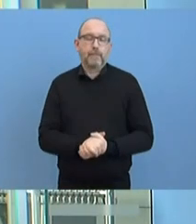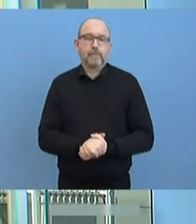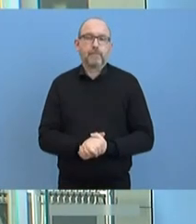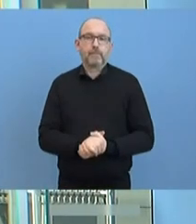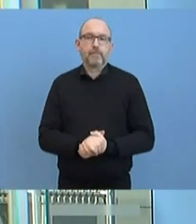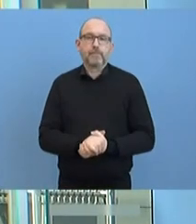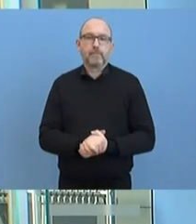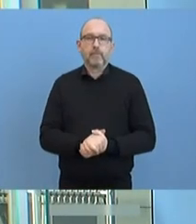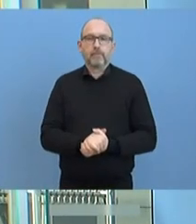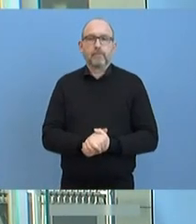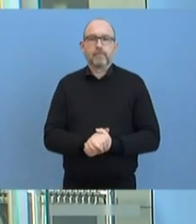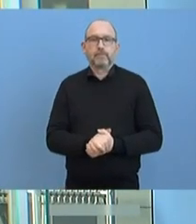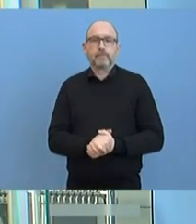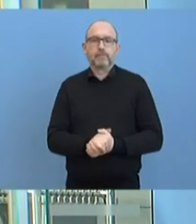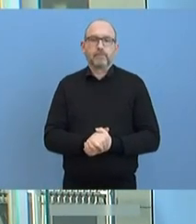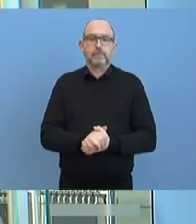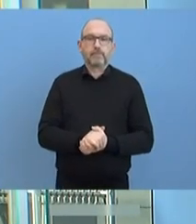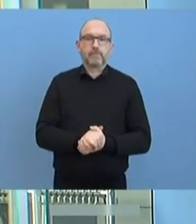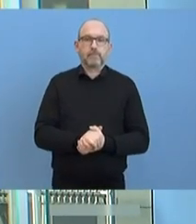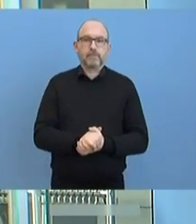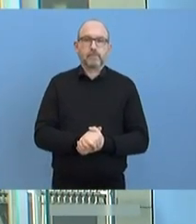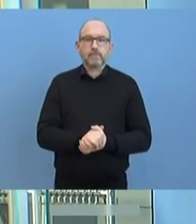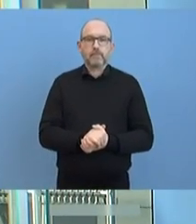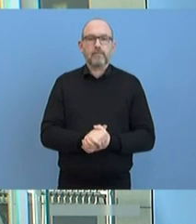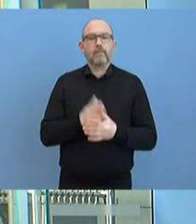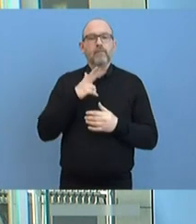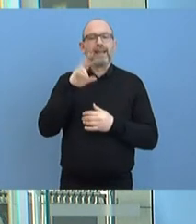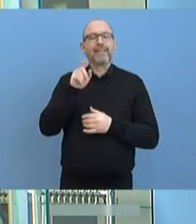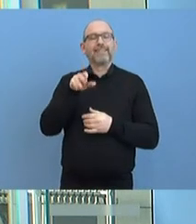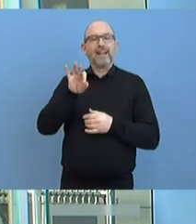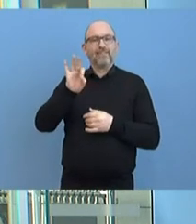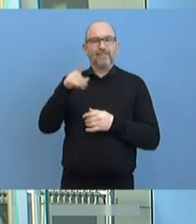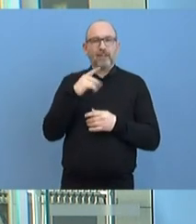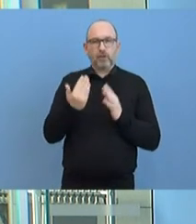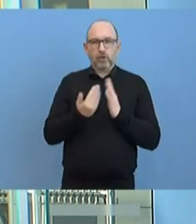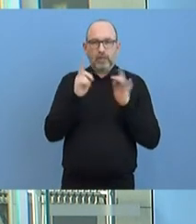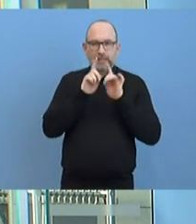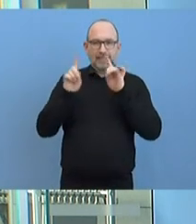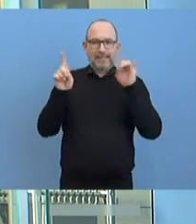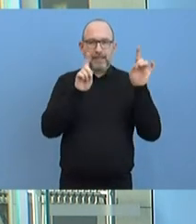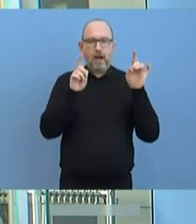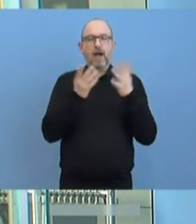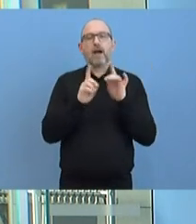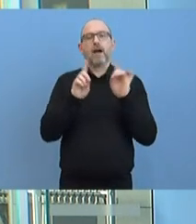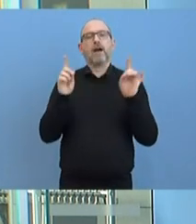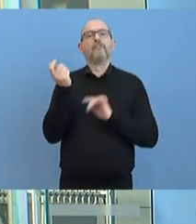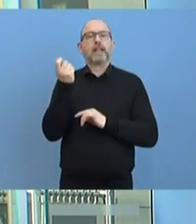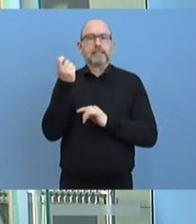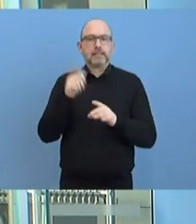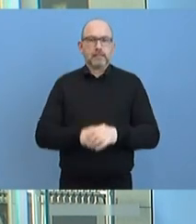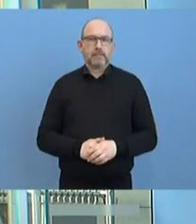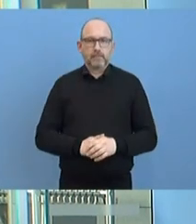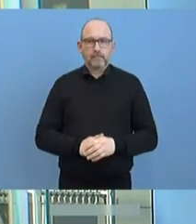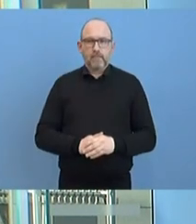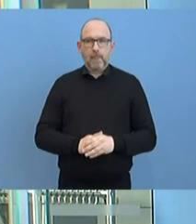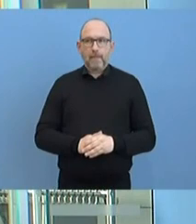Dann eröffnen wir mit Herrn Delfs einen neuen Schwerpunkt in Sachen Finanzen. Ja, ich